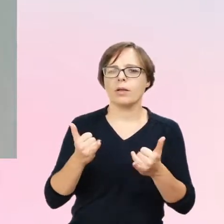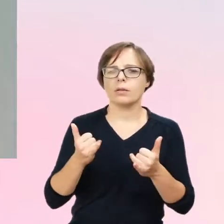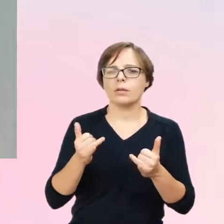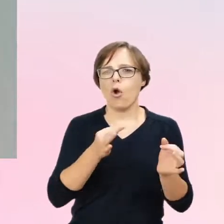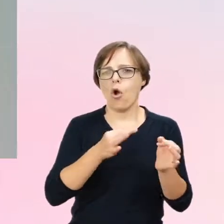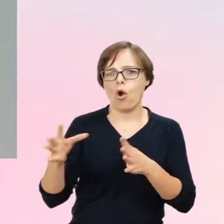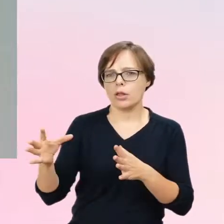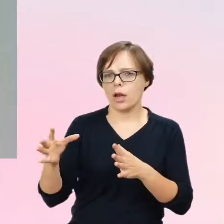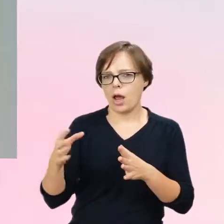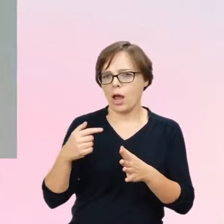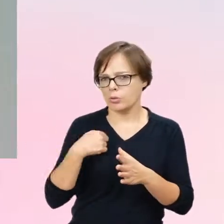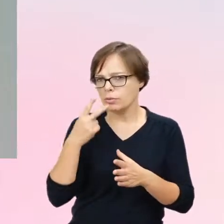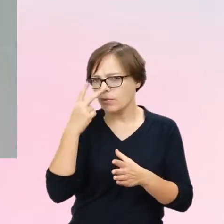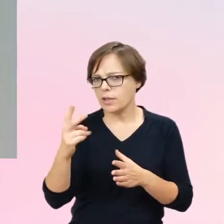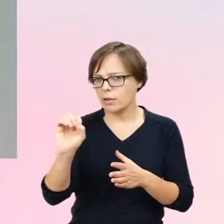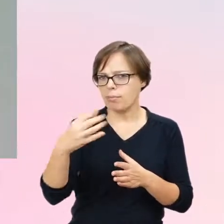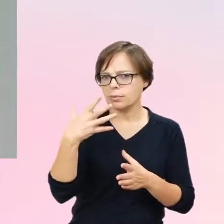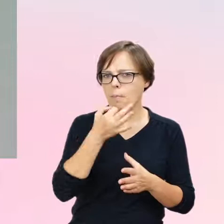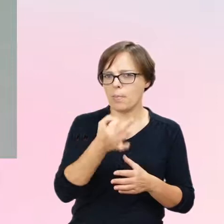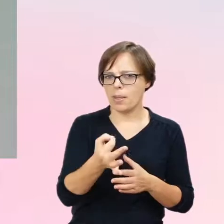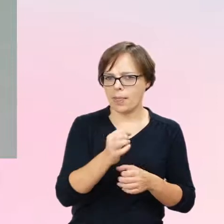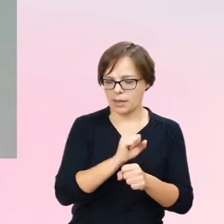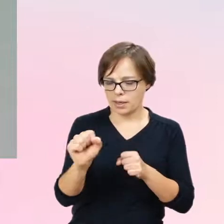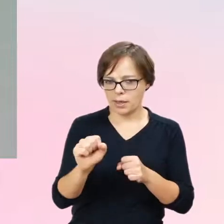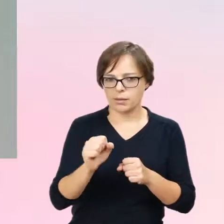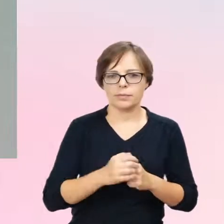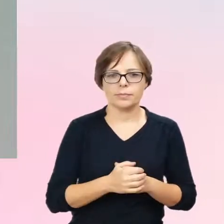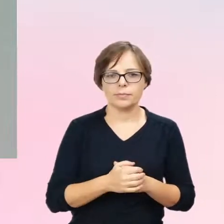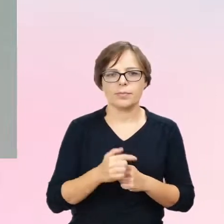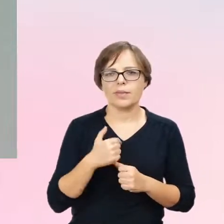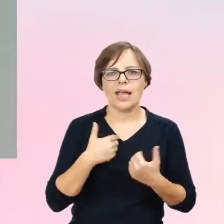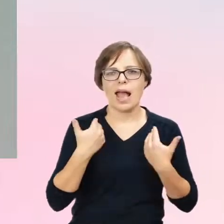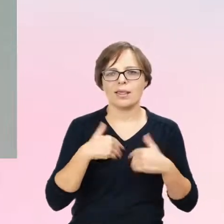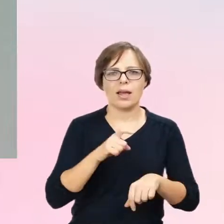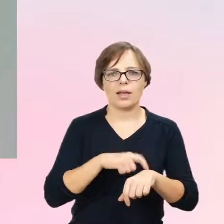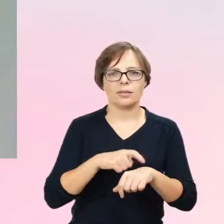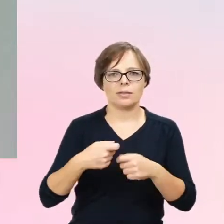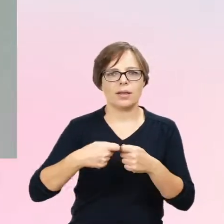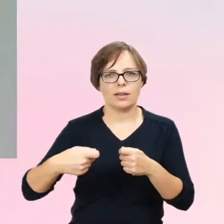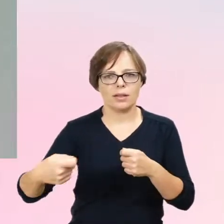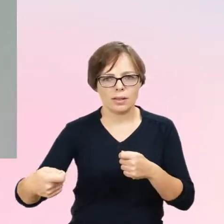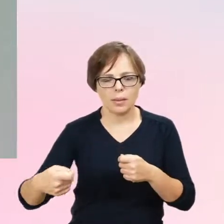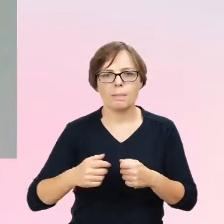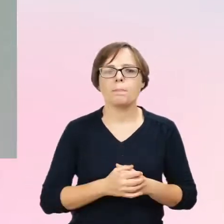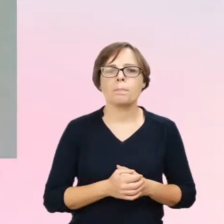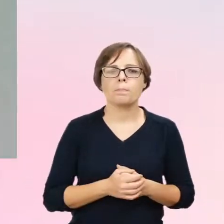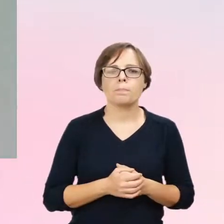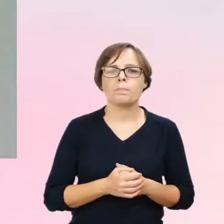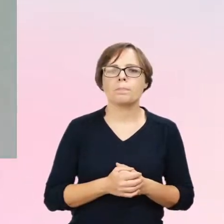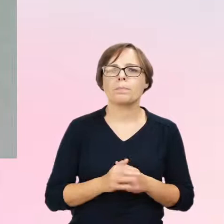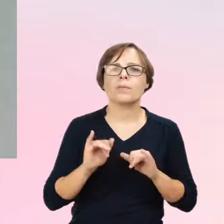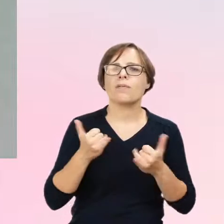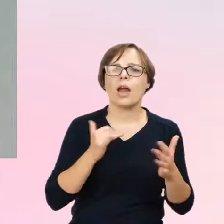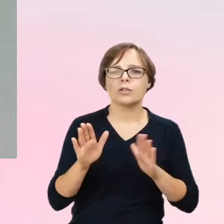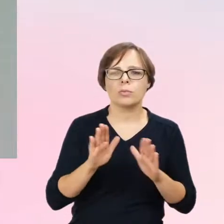przychodzę, bo widzę, że coś się tutaj pojawiło, jakieś pytania, a nie chcę już przedłużać spotkania. W jakim sposób